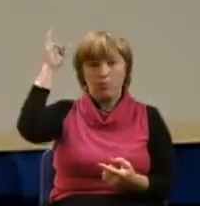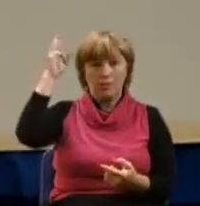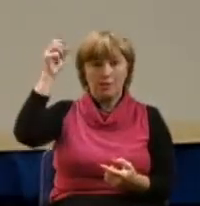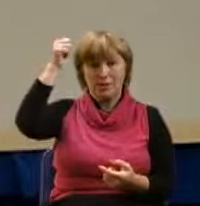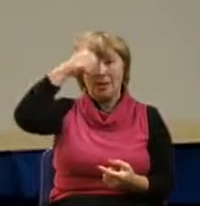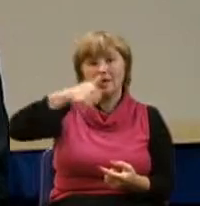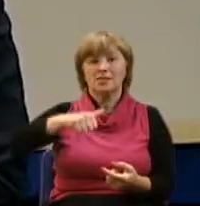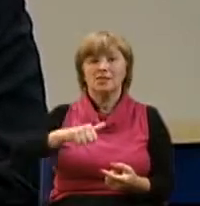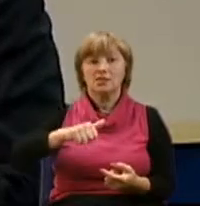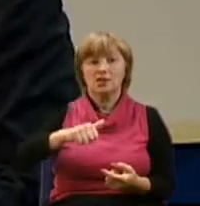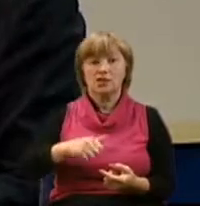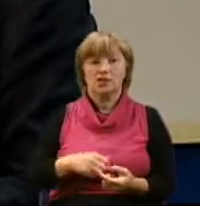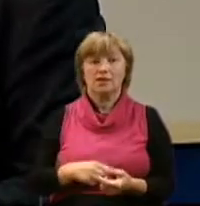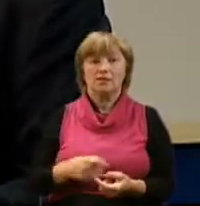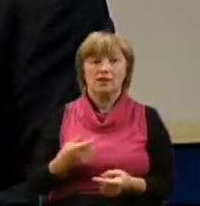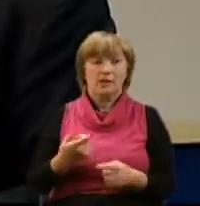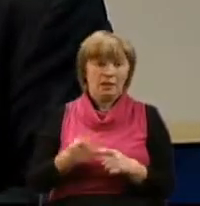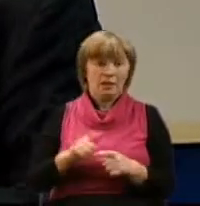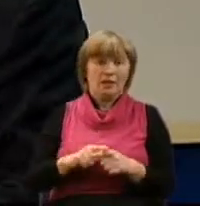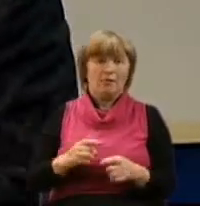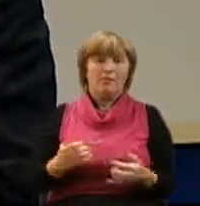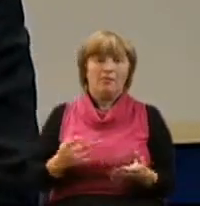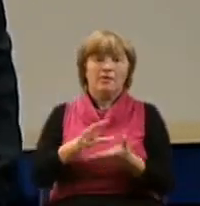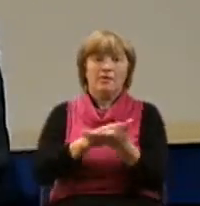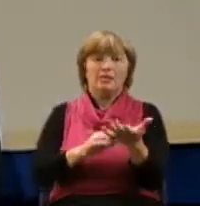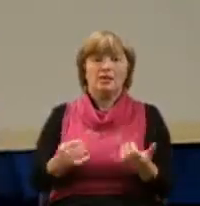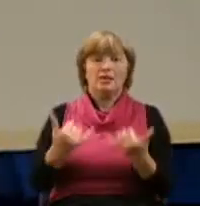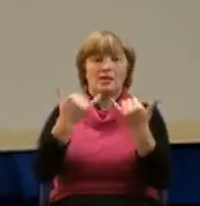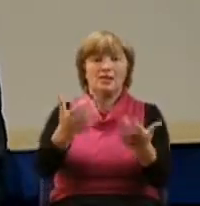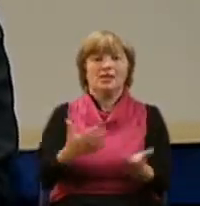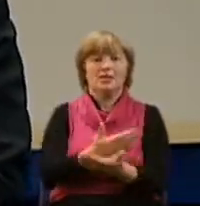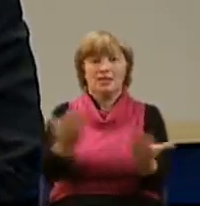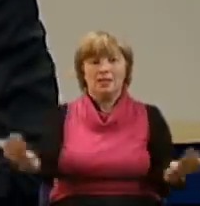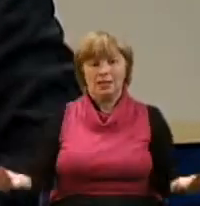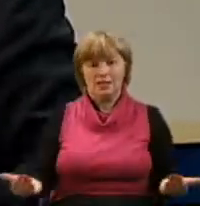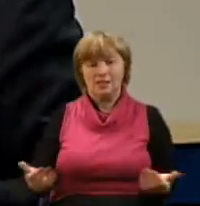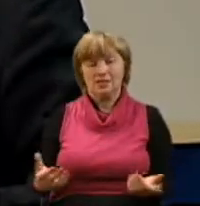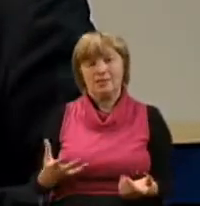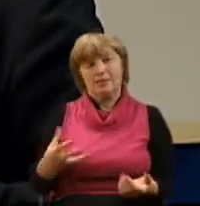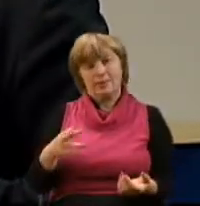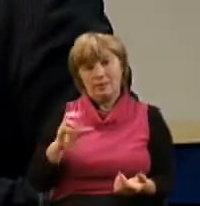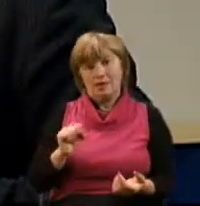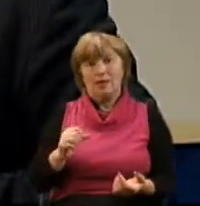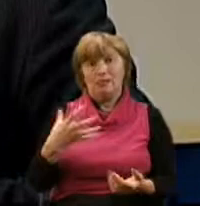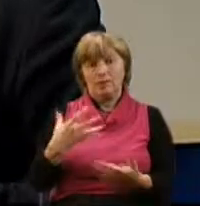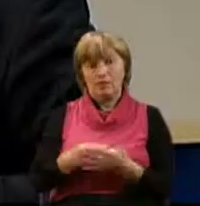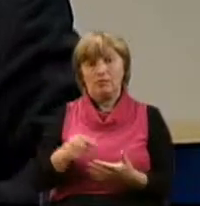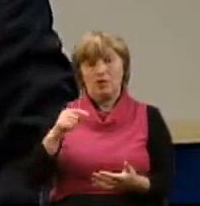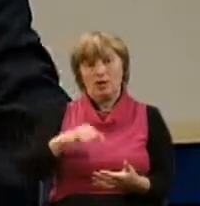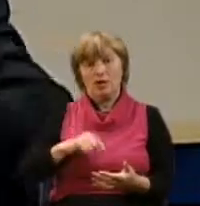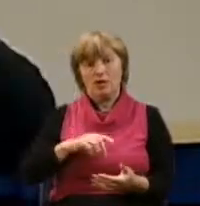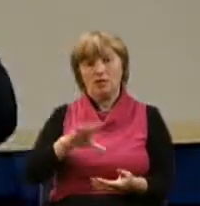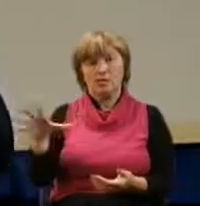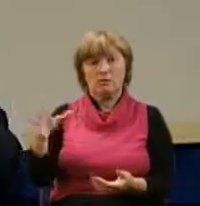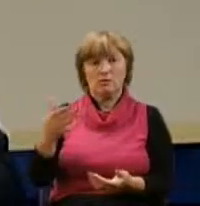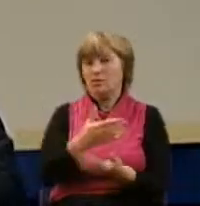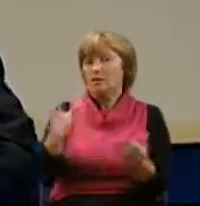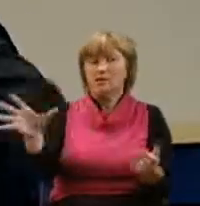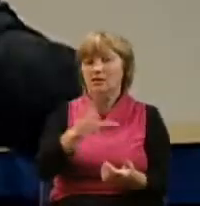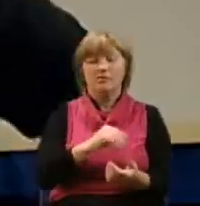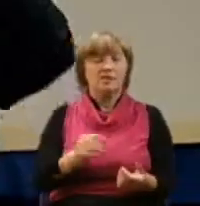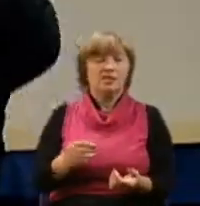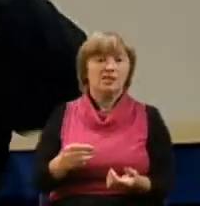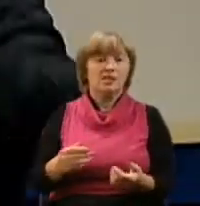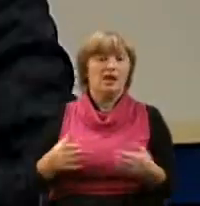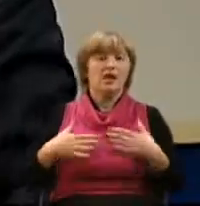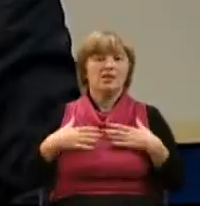это то, что является для нас примером. Конечно, по своему складу, по своему характеру, мы не все, может быть, инициативные, не все